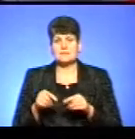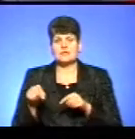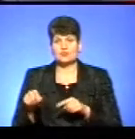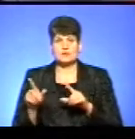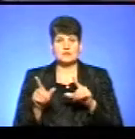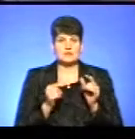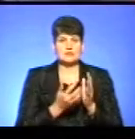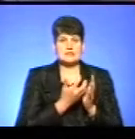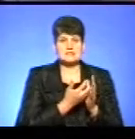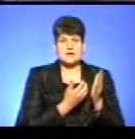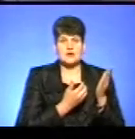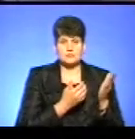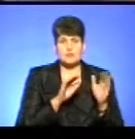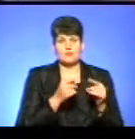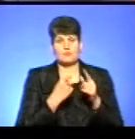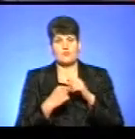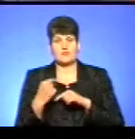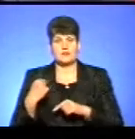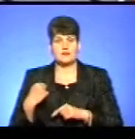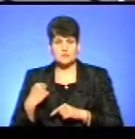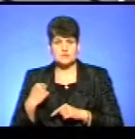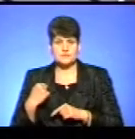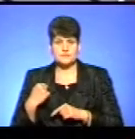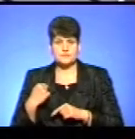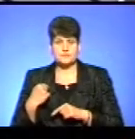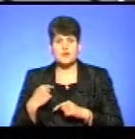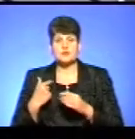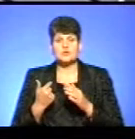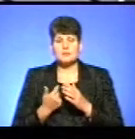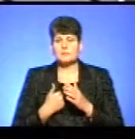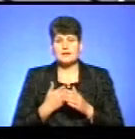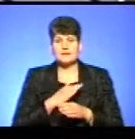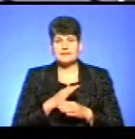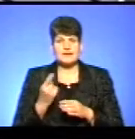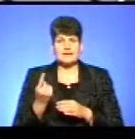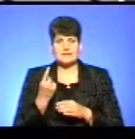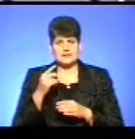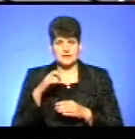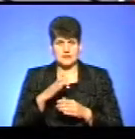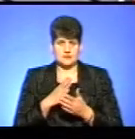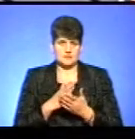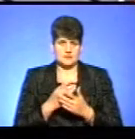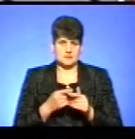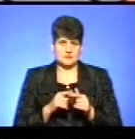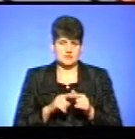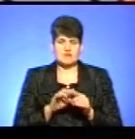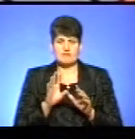їдуть на заробітки і потім повертаються. Ну але, знову ж таки, ми не єдина країна, яка з цим стикнулася. Всі країни,